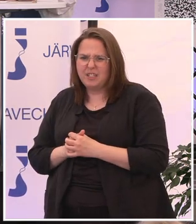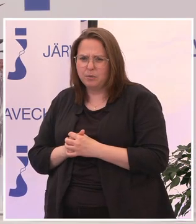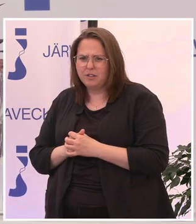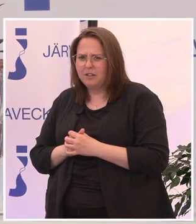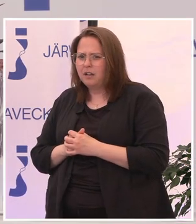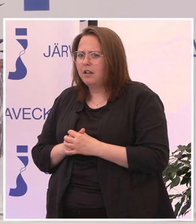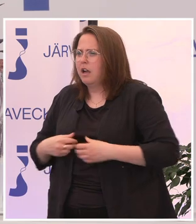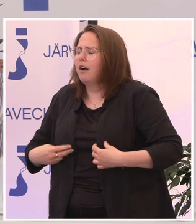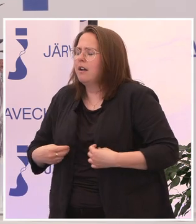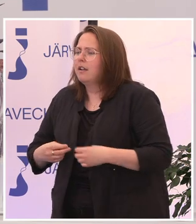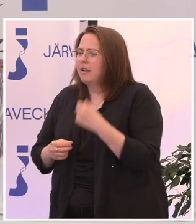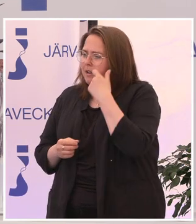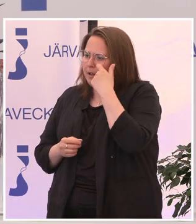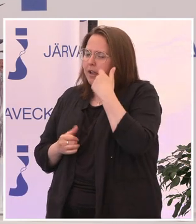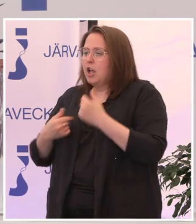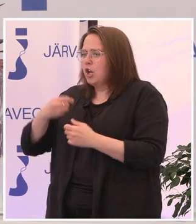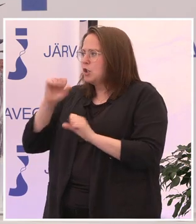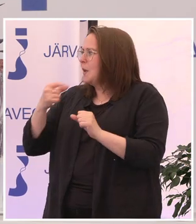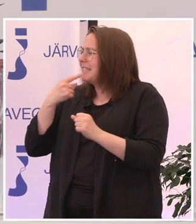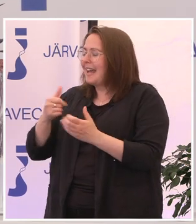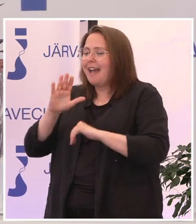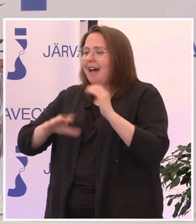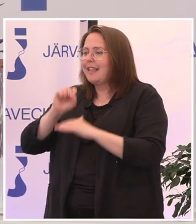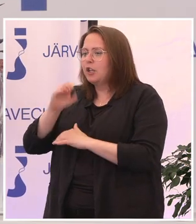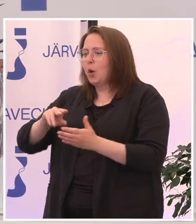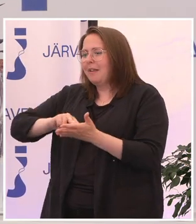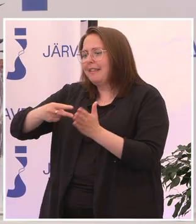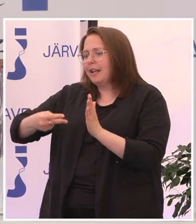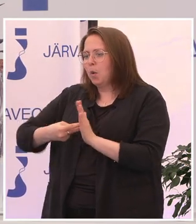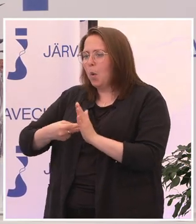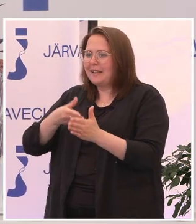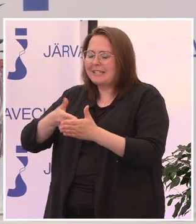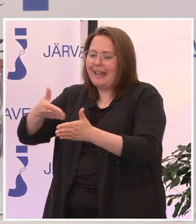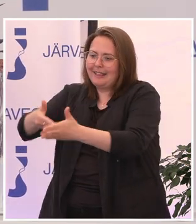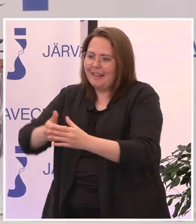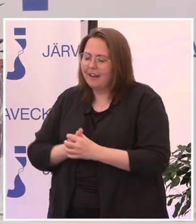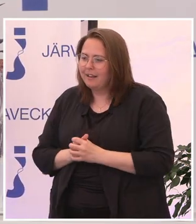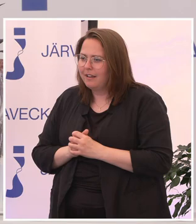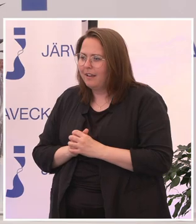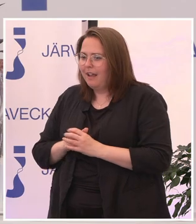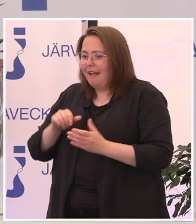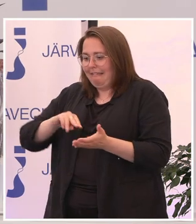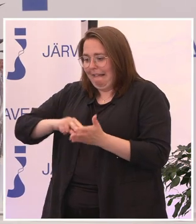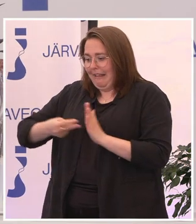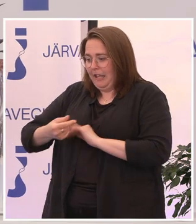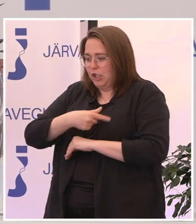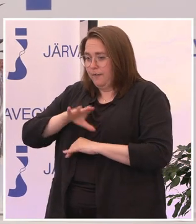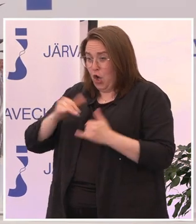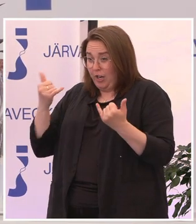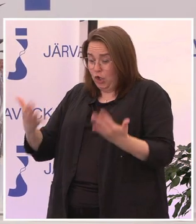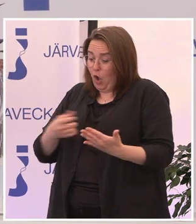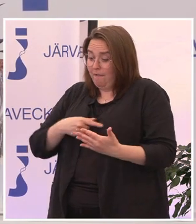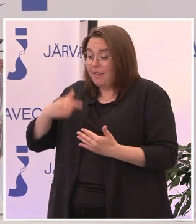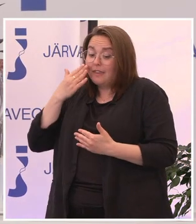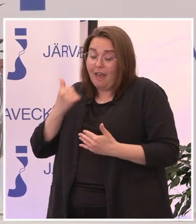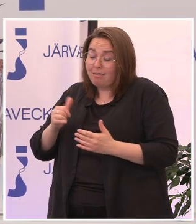Jag skulle säga att det är inte i första hand ett teknologiskt hinder. Den teknik vi har skulle vi lätt